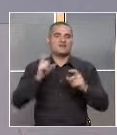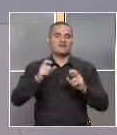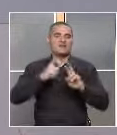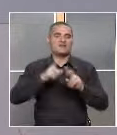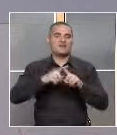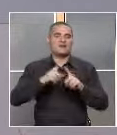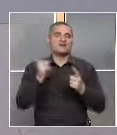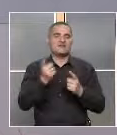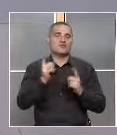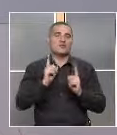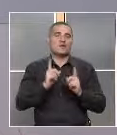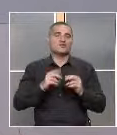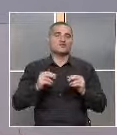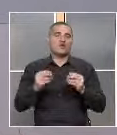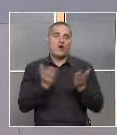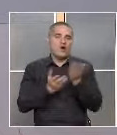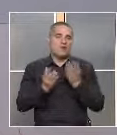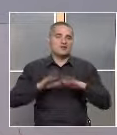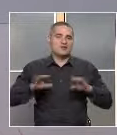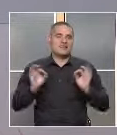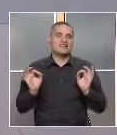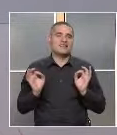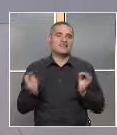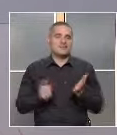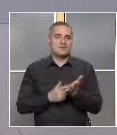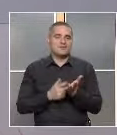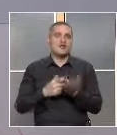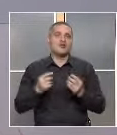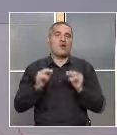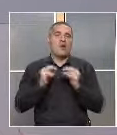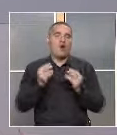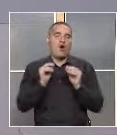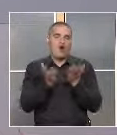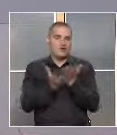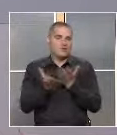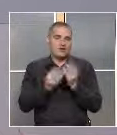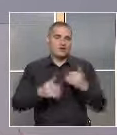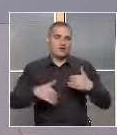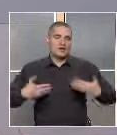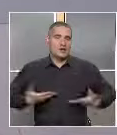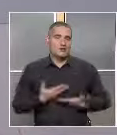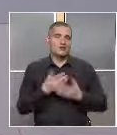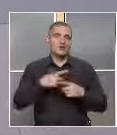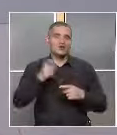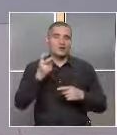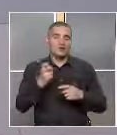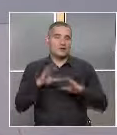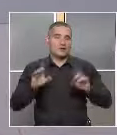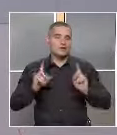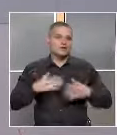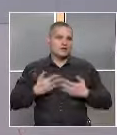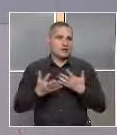в който се обучават и възпитават деца със специални образователни потребности в Благоевград. 120 деца, които имат различни